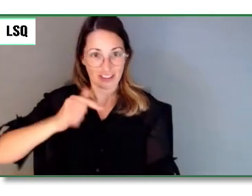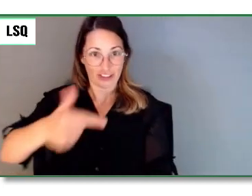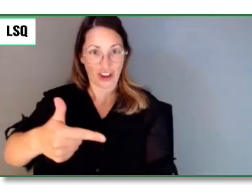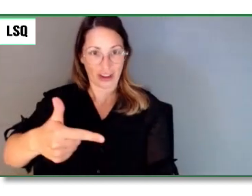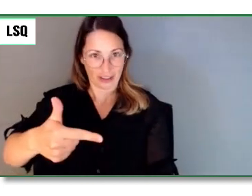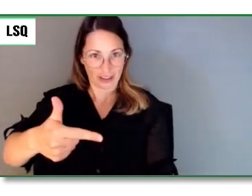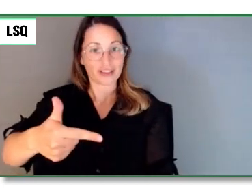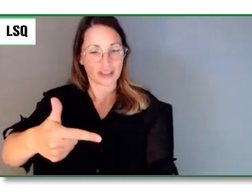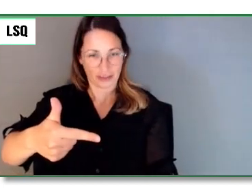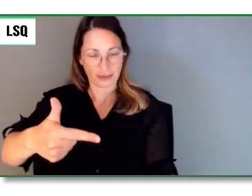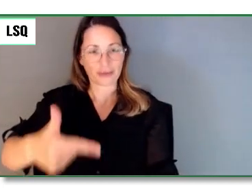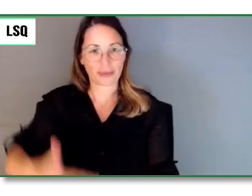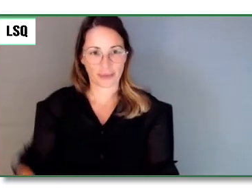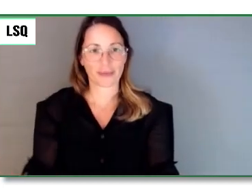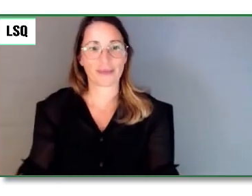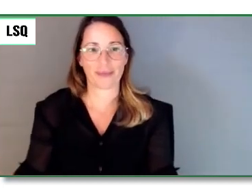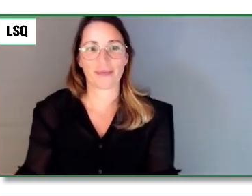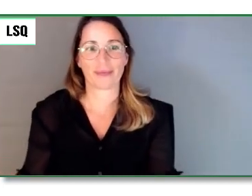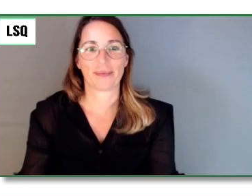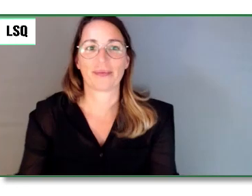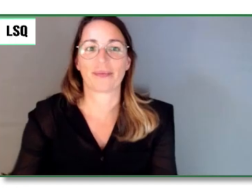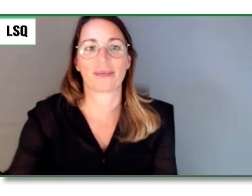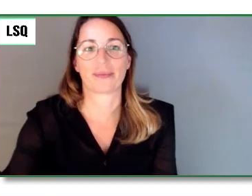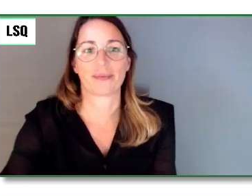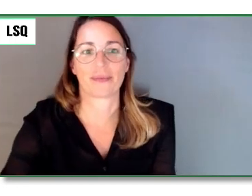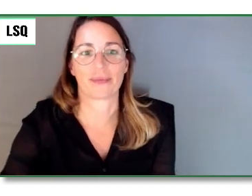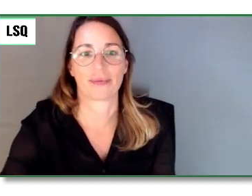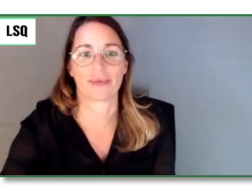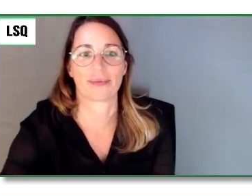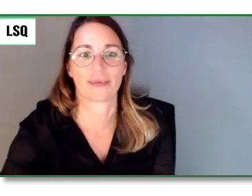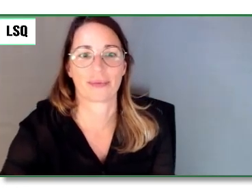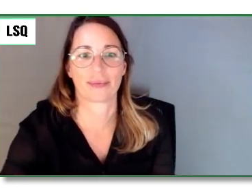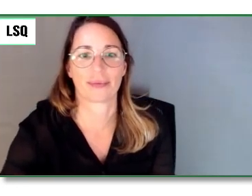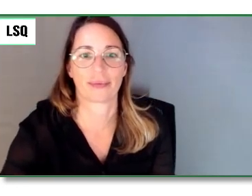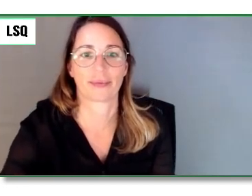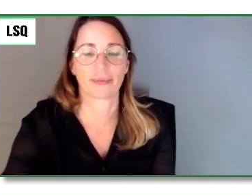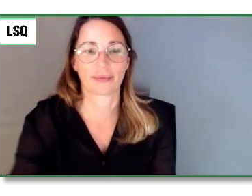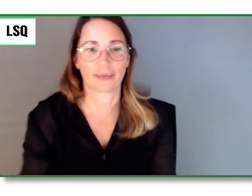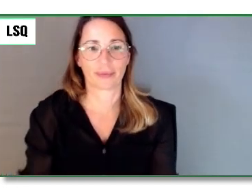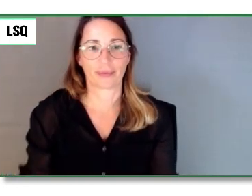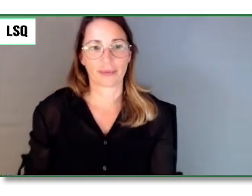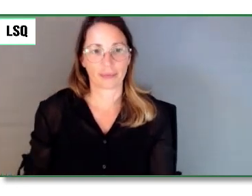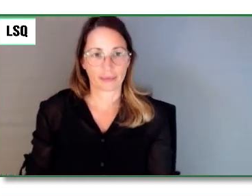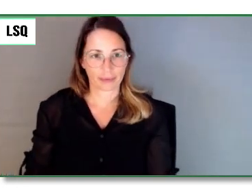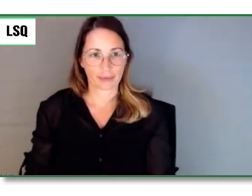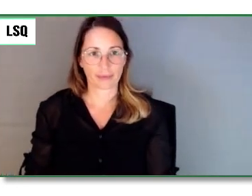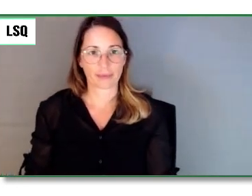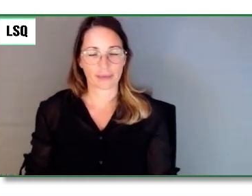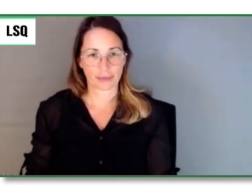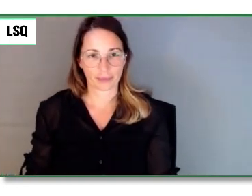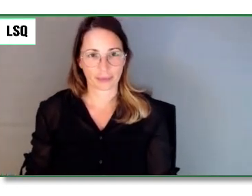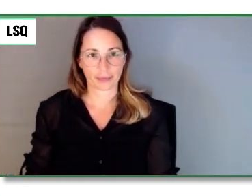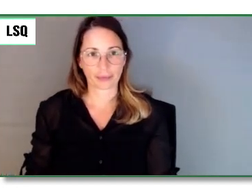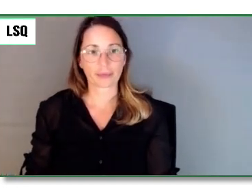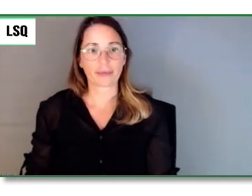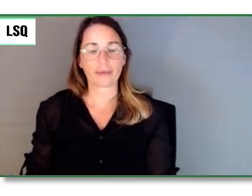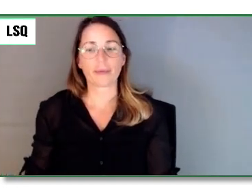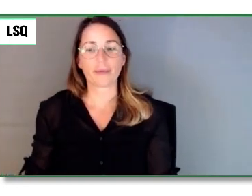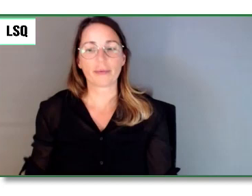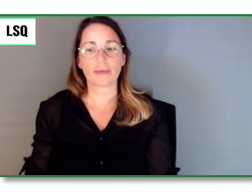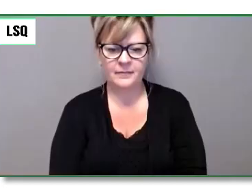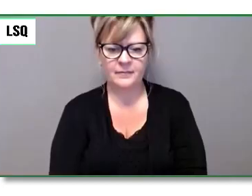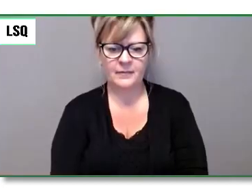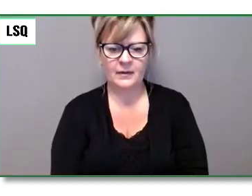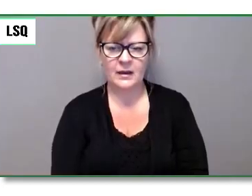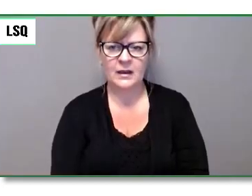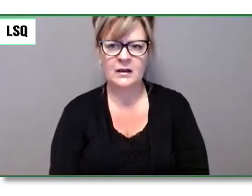en 1872. Le parc national de Yellowstone a été créé avec plus de 2 millions d'arc de terre dans les territoires du Montanais et